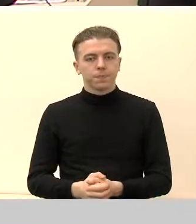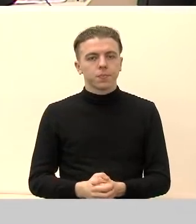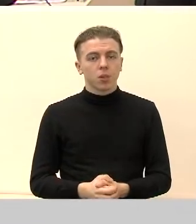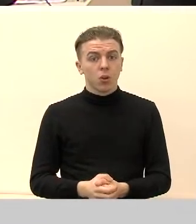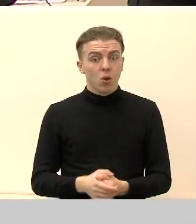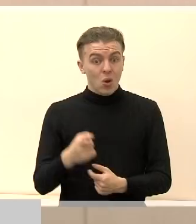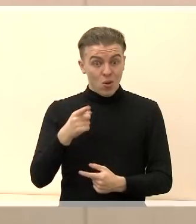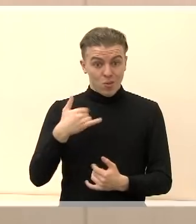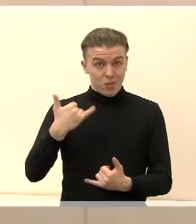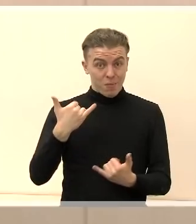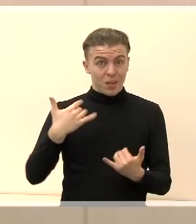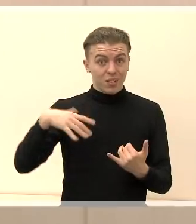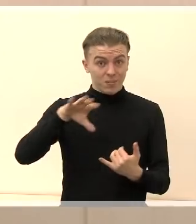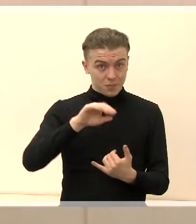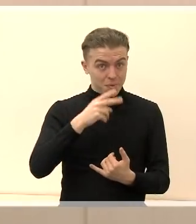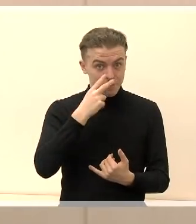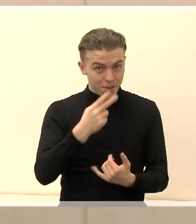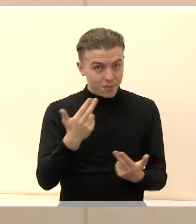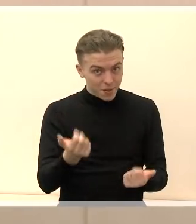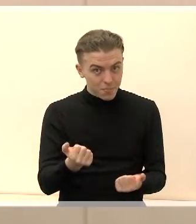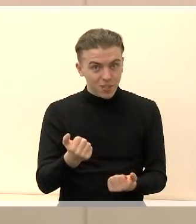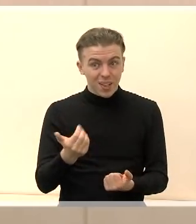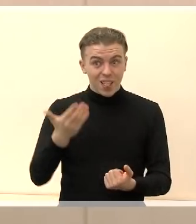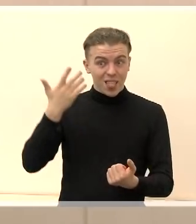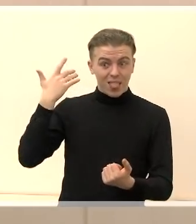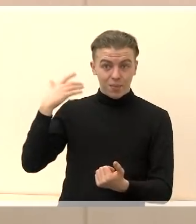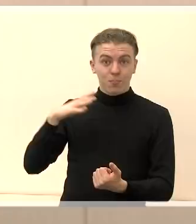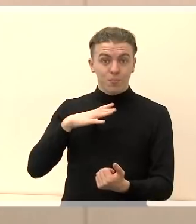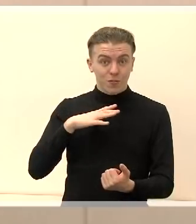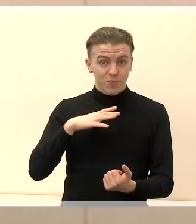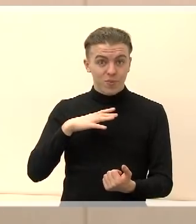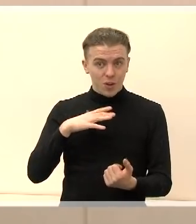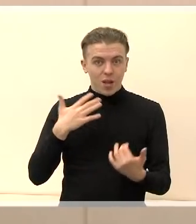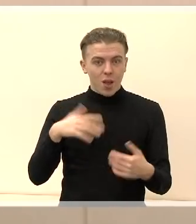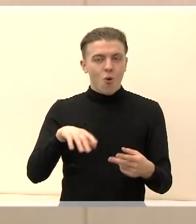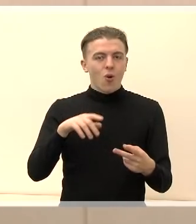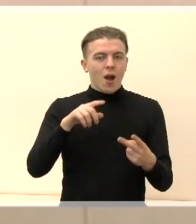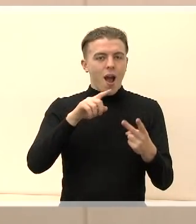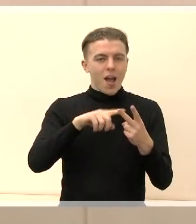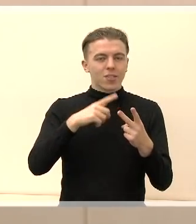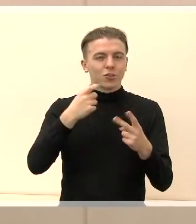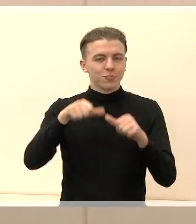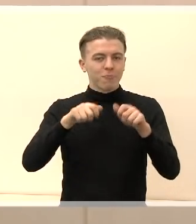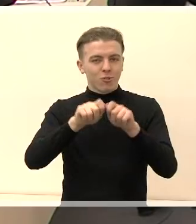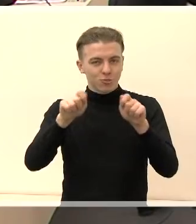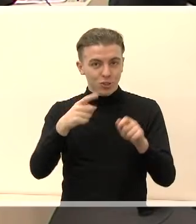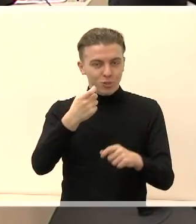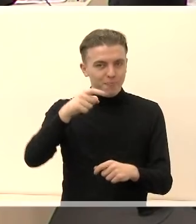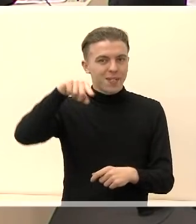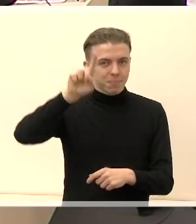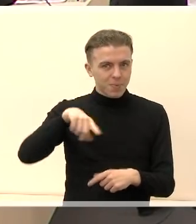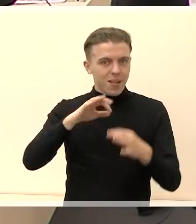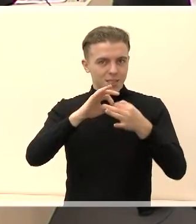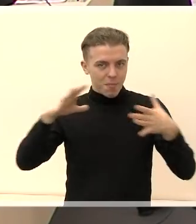kad prieš kelias dienas mes įžengėm į naują antrąjį valstybės šimtmetį? Ir kaip simboliška, kad